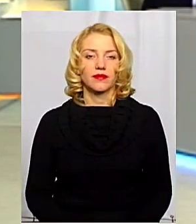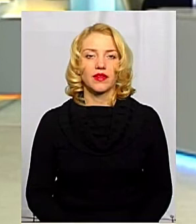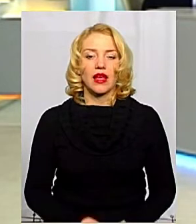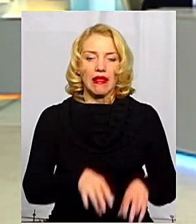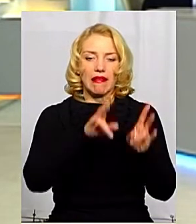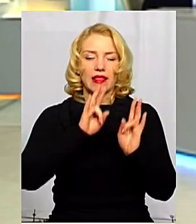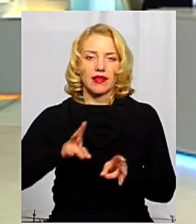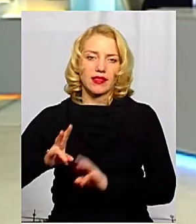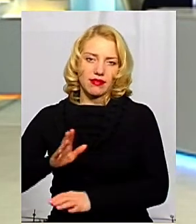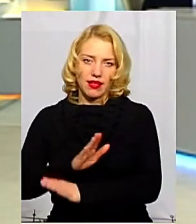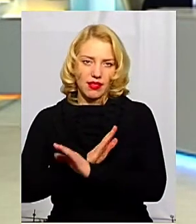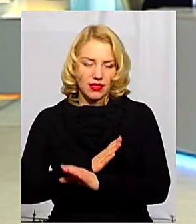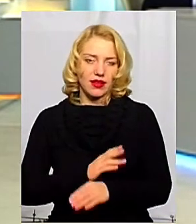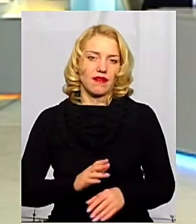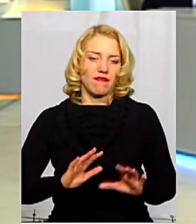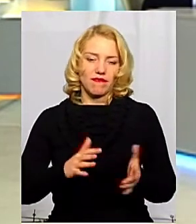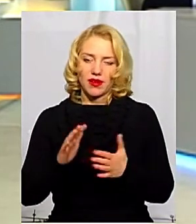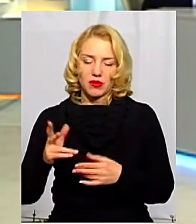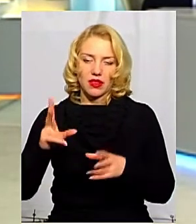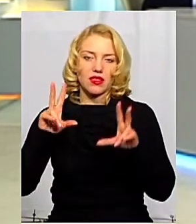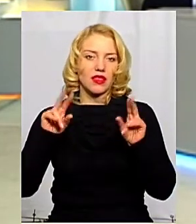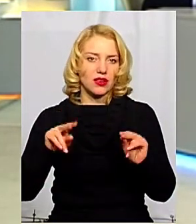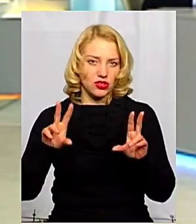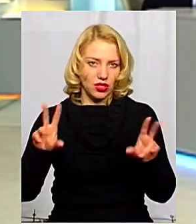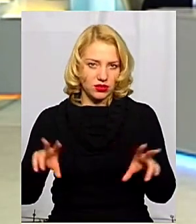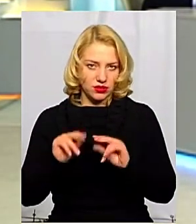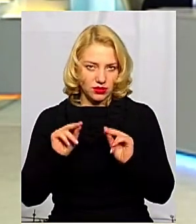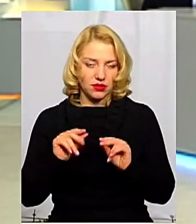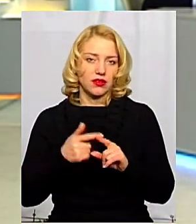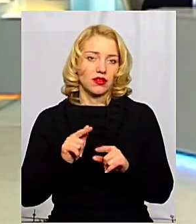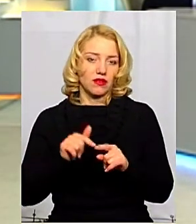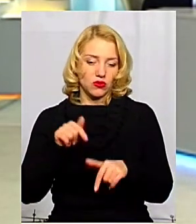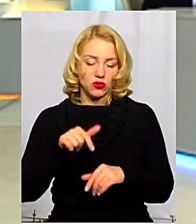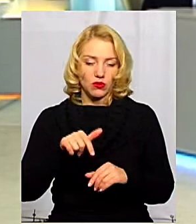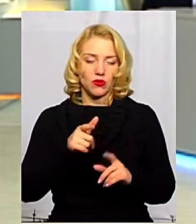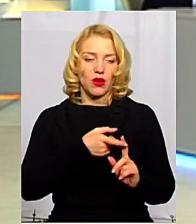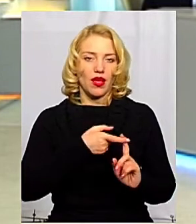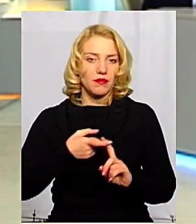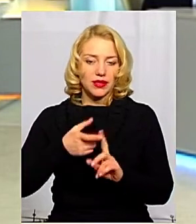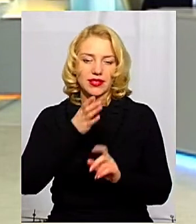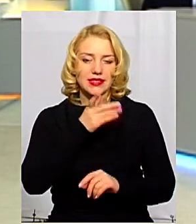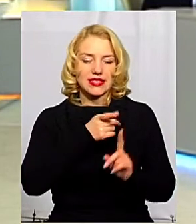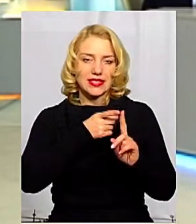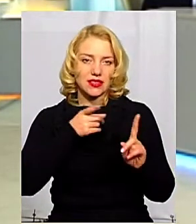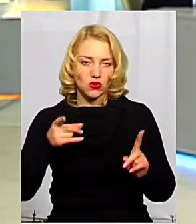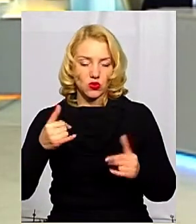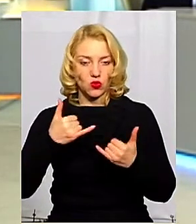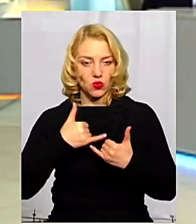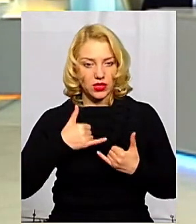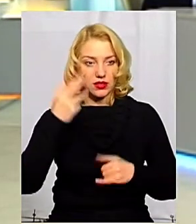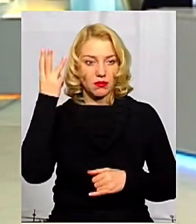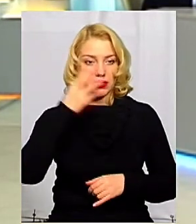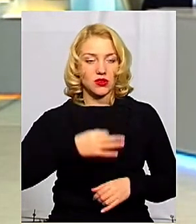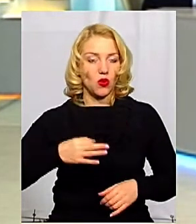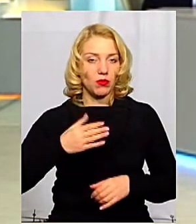Летальних випадків, на щастя, від грипу в цьому епідсезоні у нас в Мельницькій області